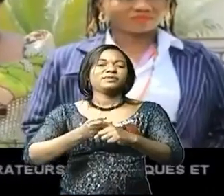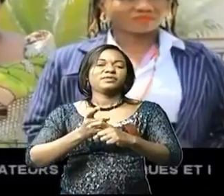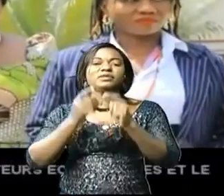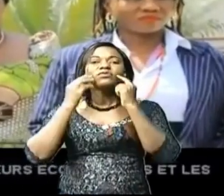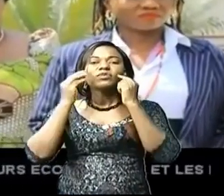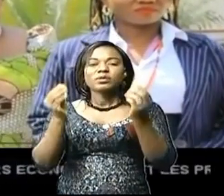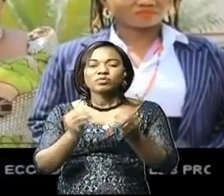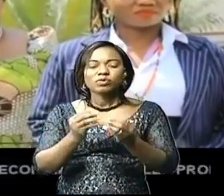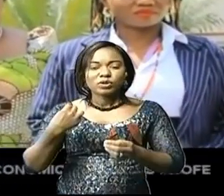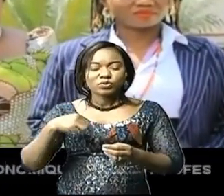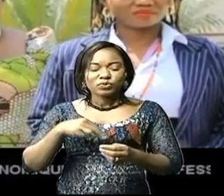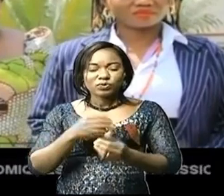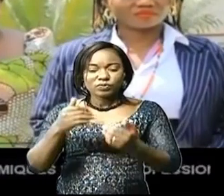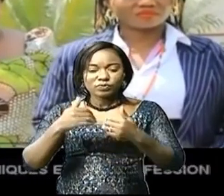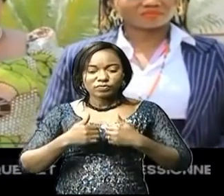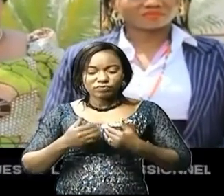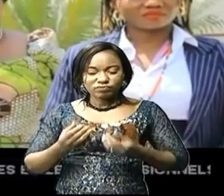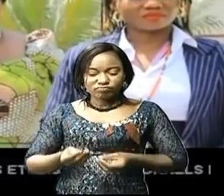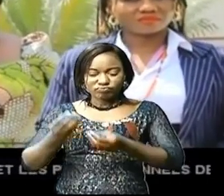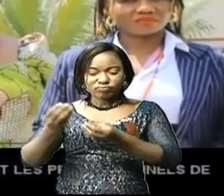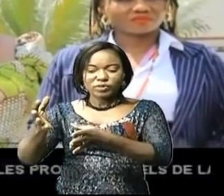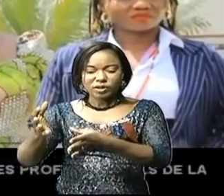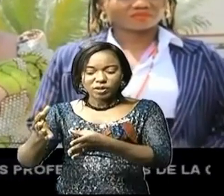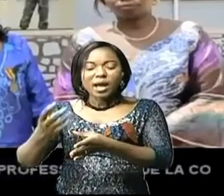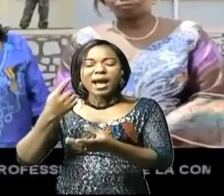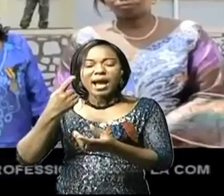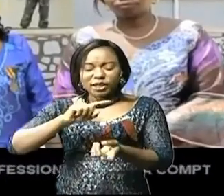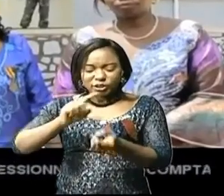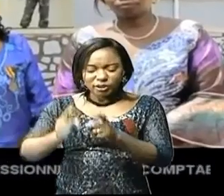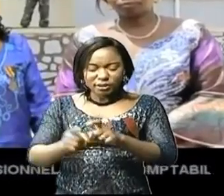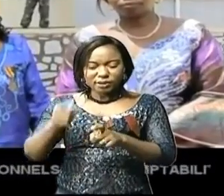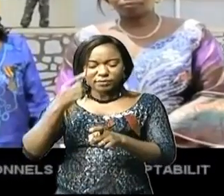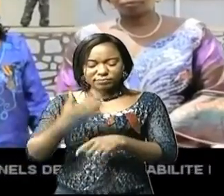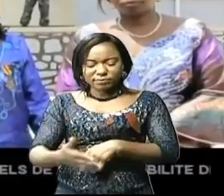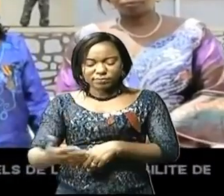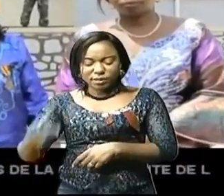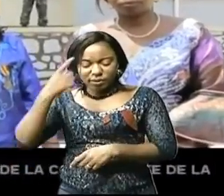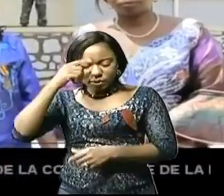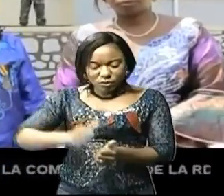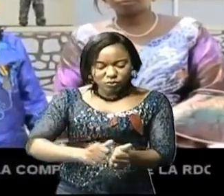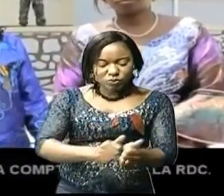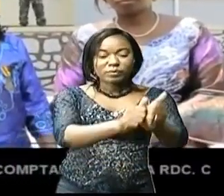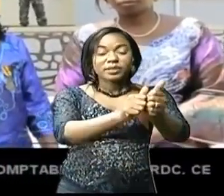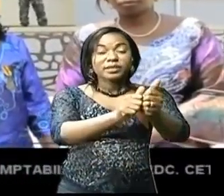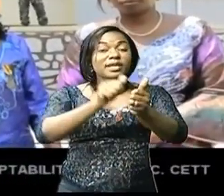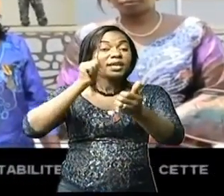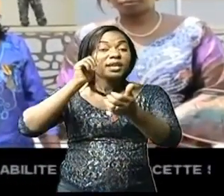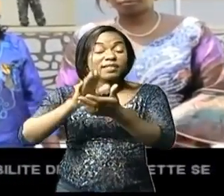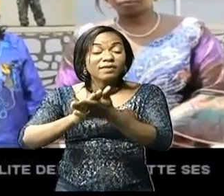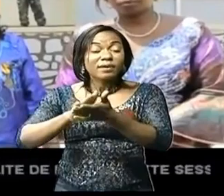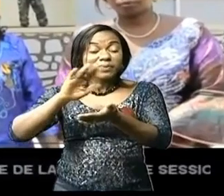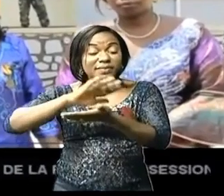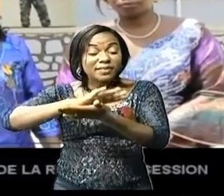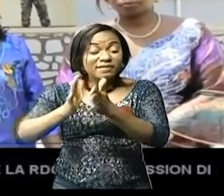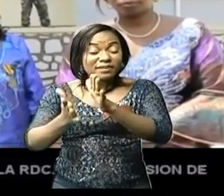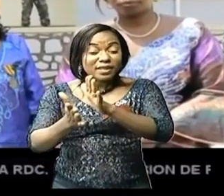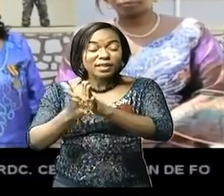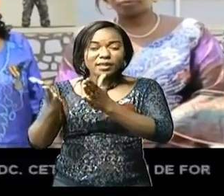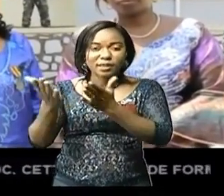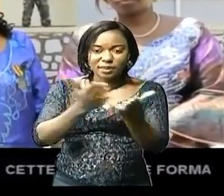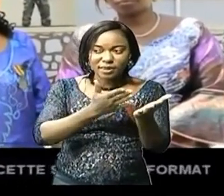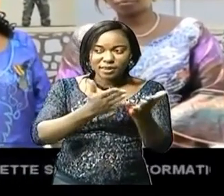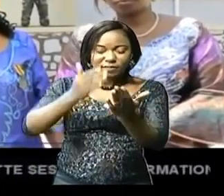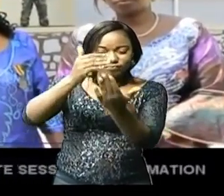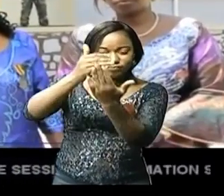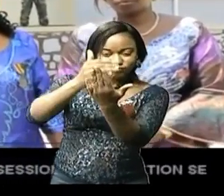nous avons voulu virer de l'informel au formel. Et nous allons accompagner ces femmes-là, femmes entrepreneurs, à s'enregistrer,